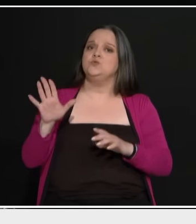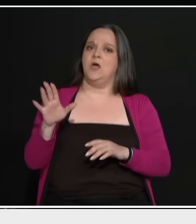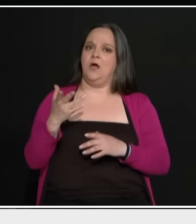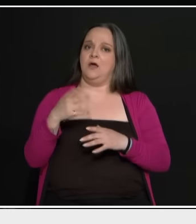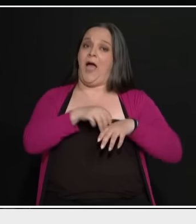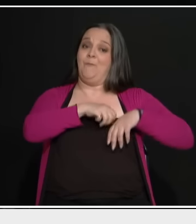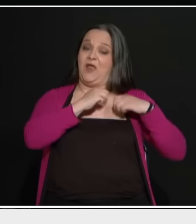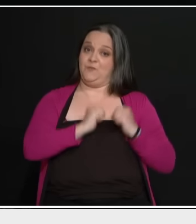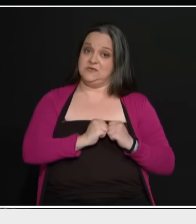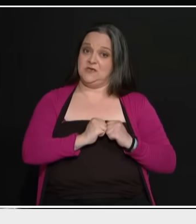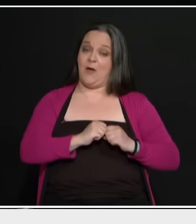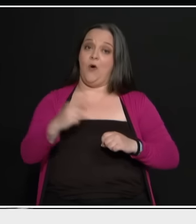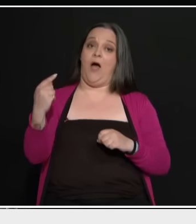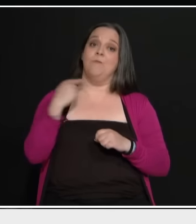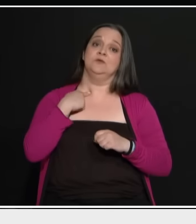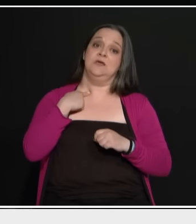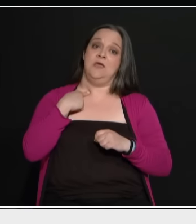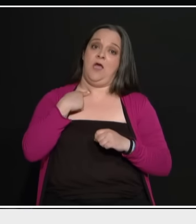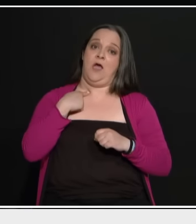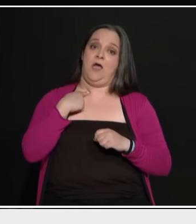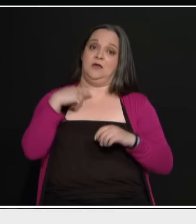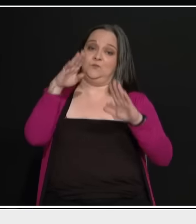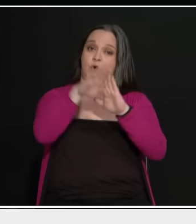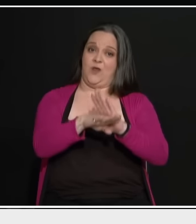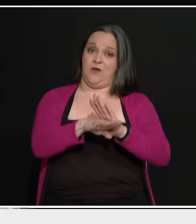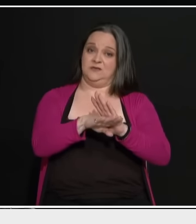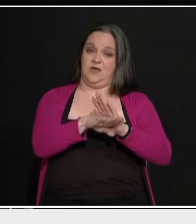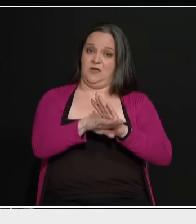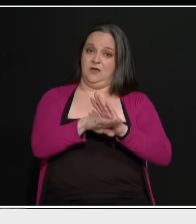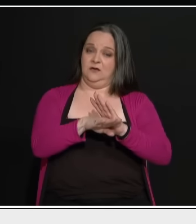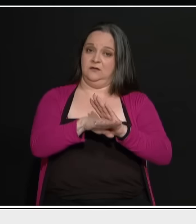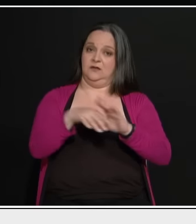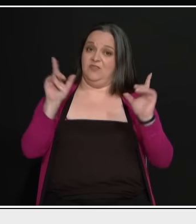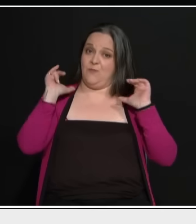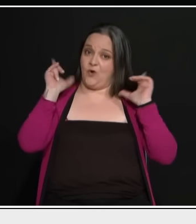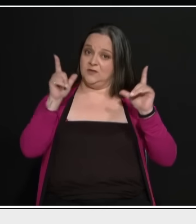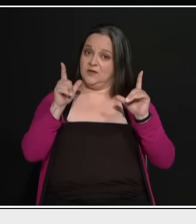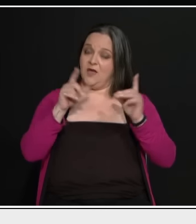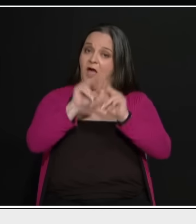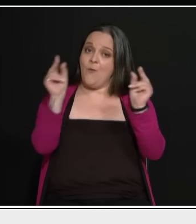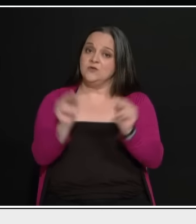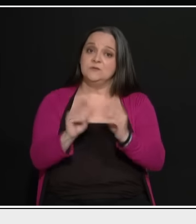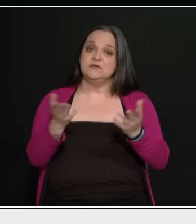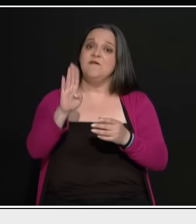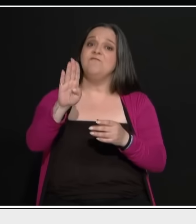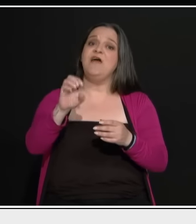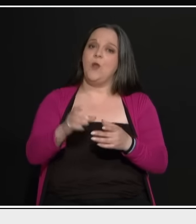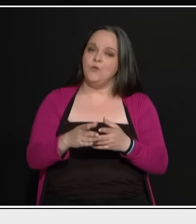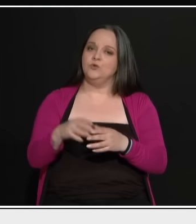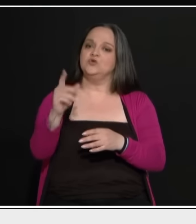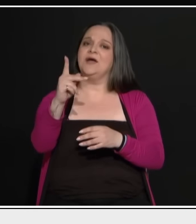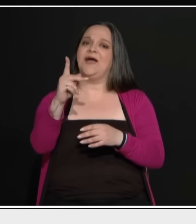αποτυχία του δημοκρατικού συστήματος οδηγεί σε βελόπουλους, κασιδιάρδες και σε τέτοιους. Εγώ δεν θα μπω στην